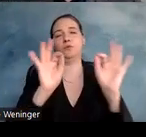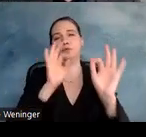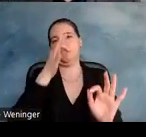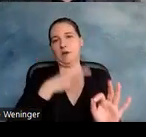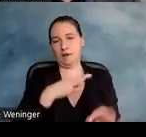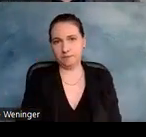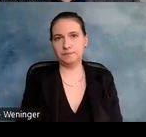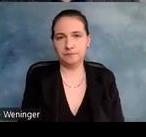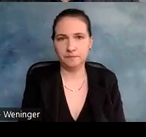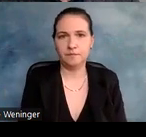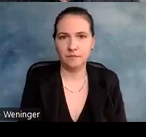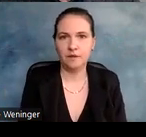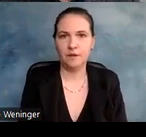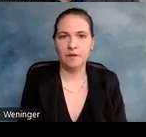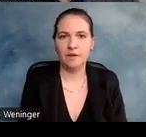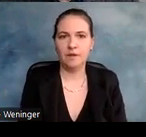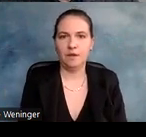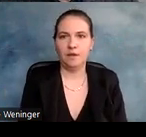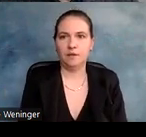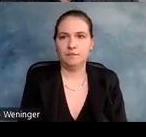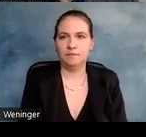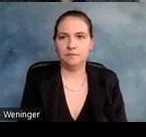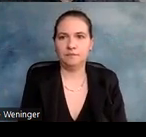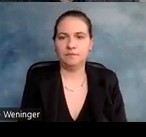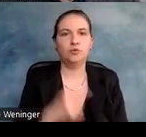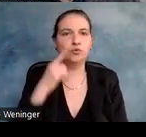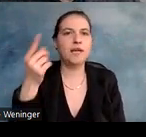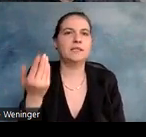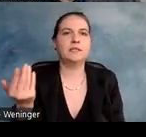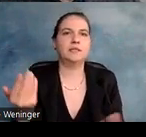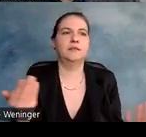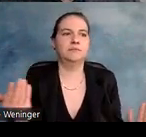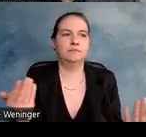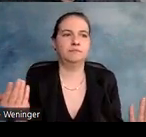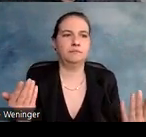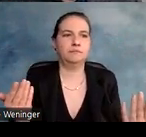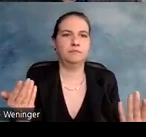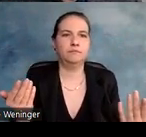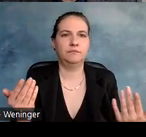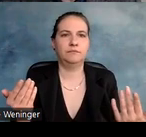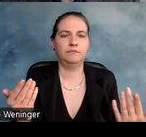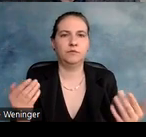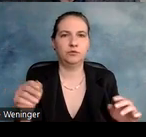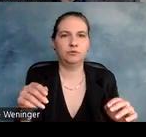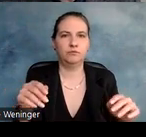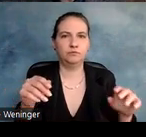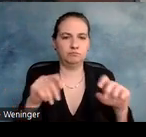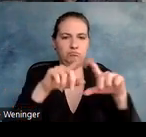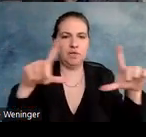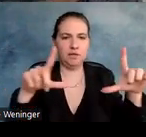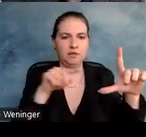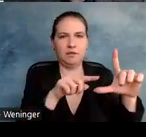Also ich interpretiere mal, dass du mit Titel wahrscheinlich gemeint hast, diese Bildunterschrift. Also Abbildung